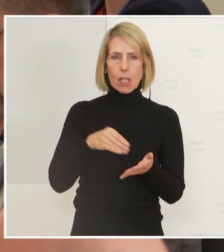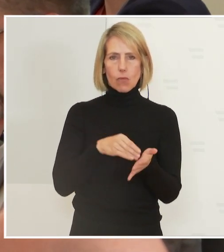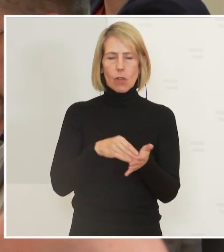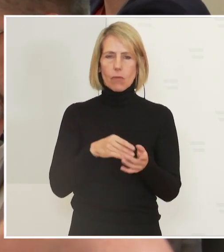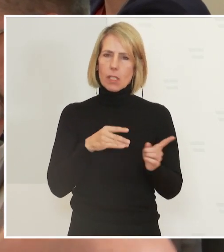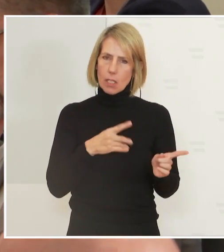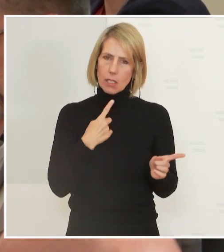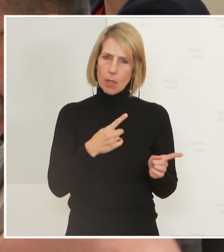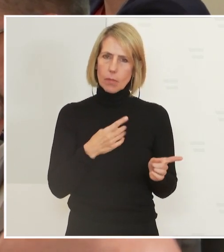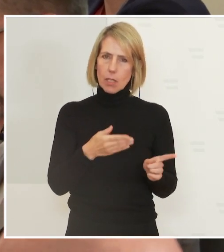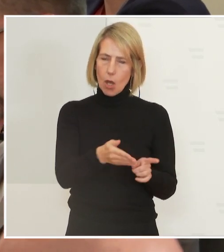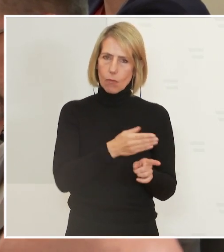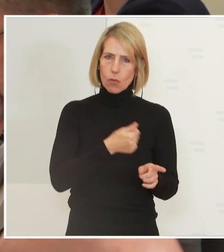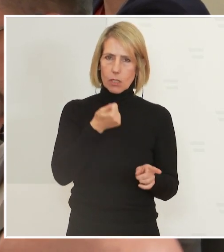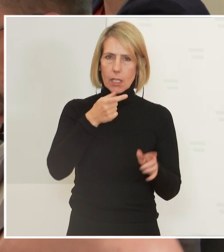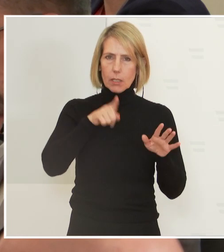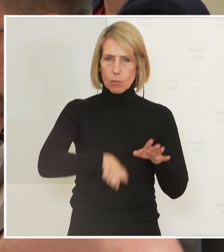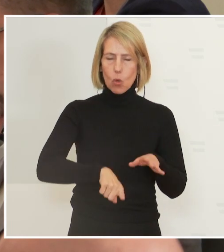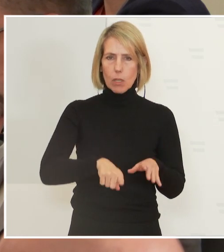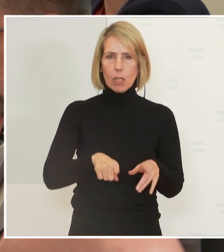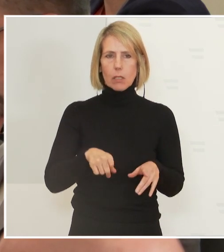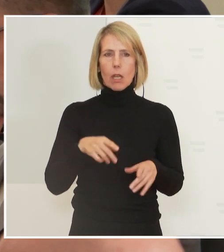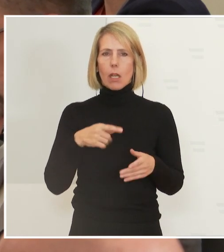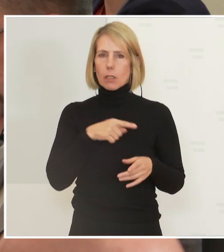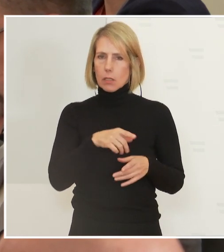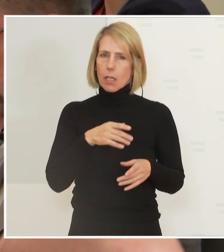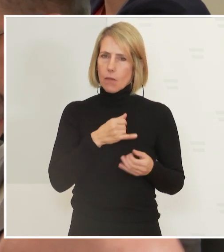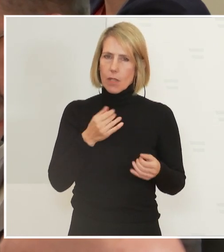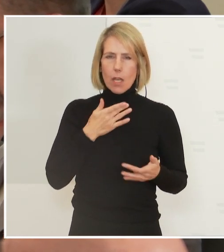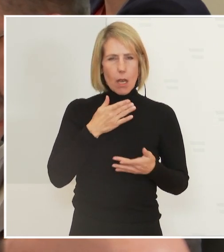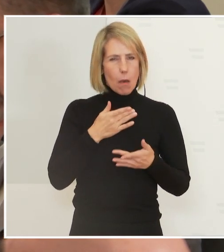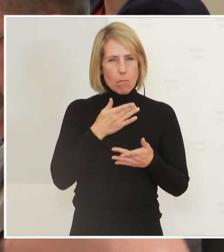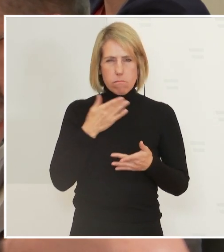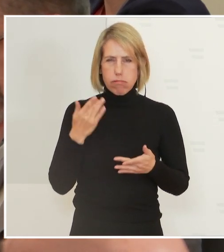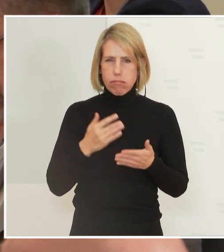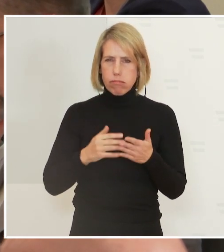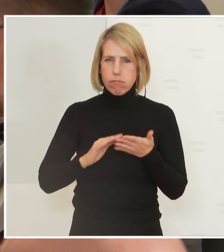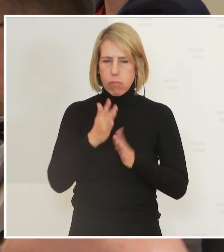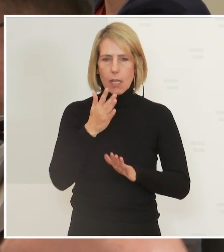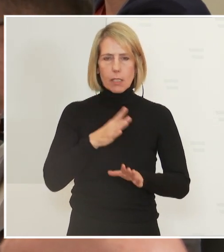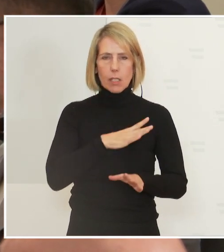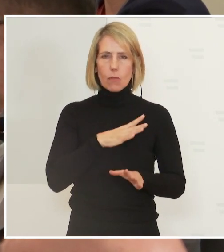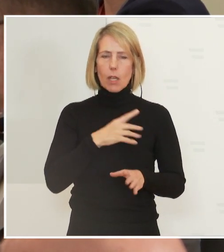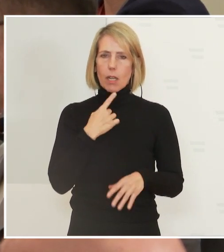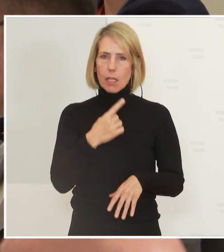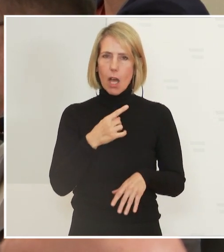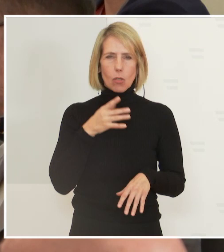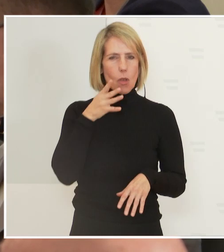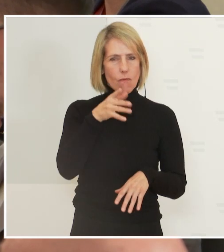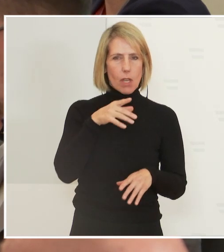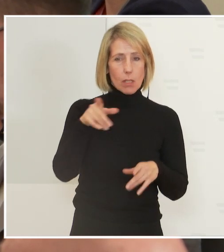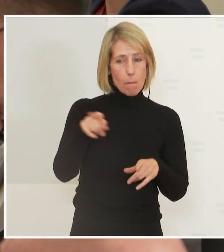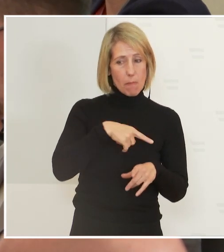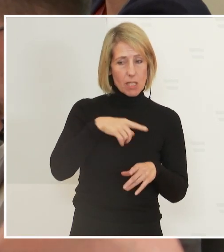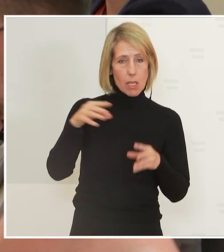gesagt, dass Sie mit ihm über seine, wie Sie sie nennen, brandgefährlichen Aussagen im Zusammenhang mit dem Virus sprechen wollen. Hat dieser